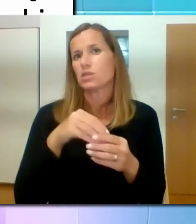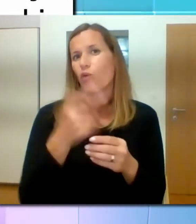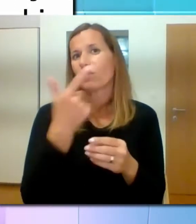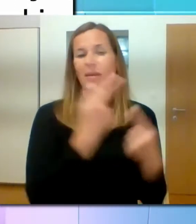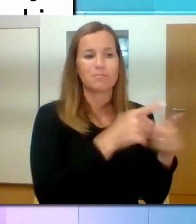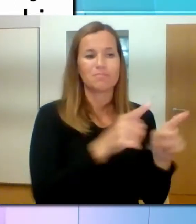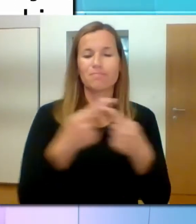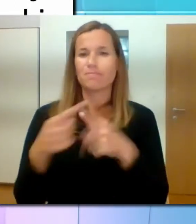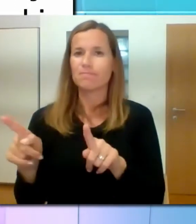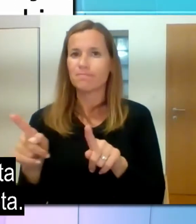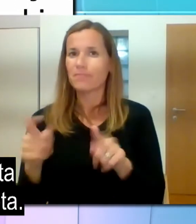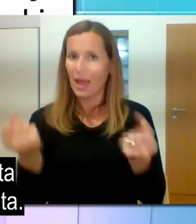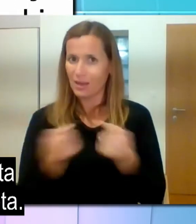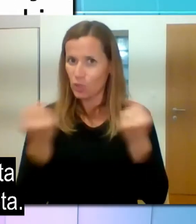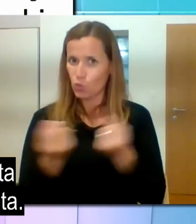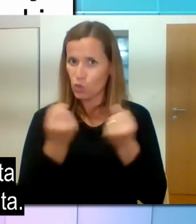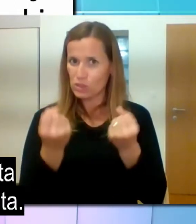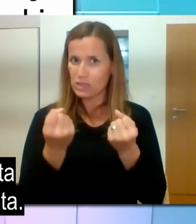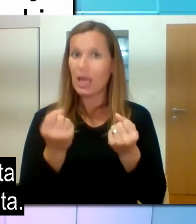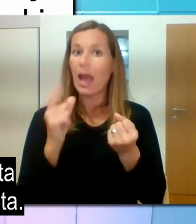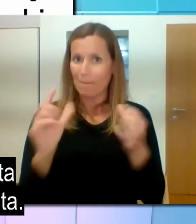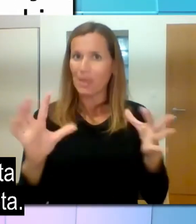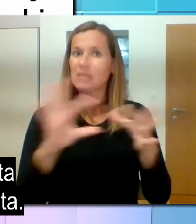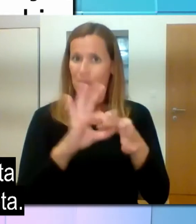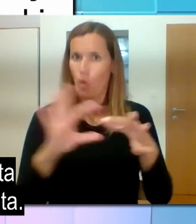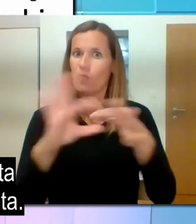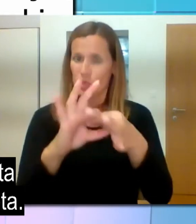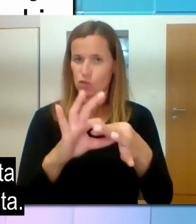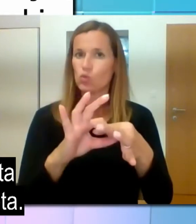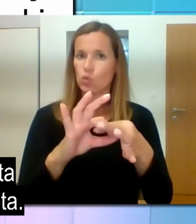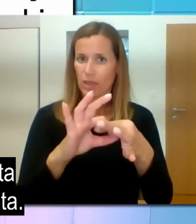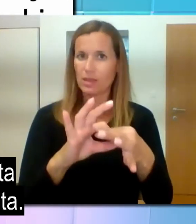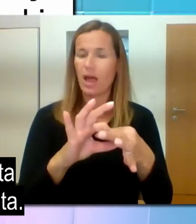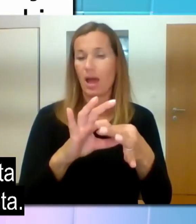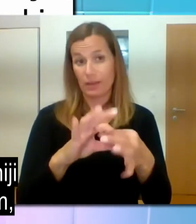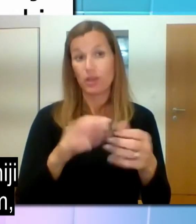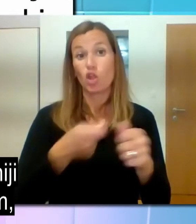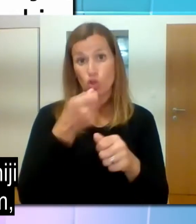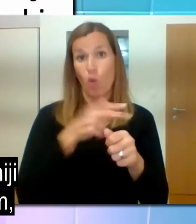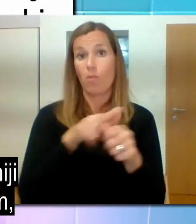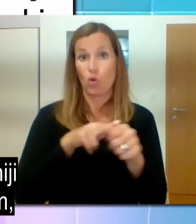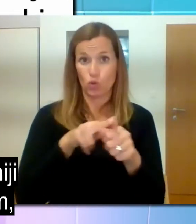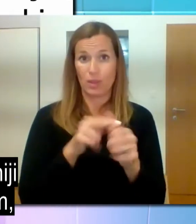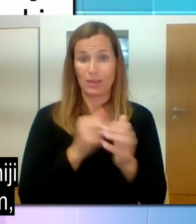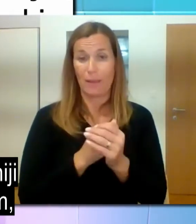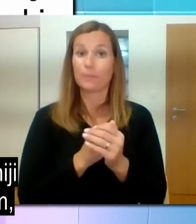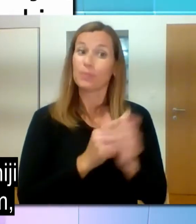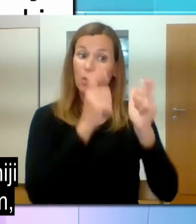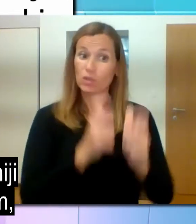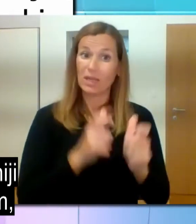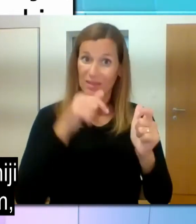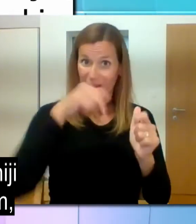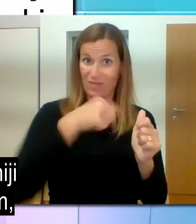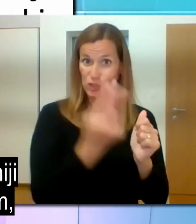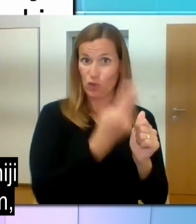različne aktivnosti, ki se med sabo povezujete i na nek način doponjujete. Namreč, podjetje v